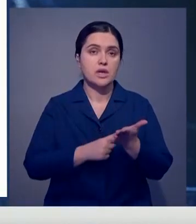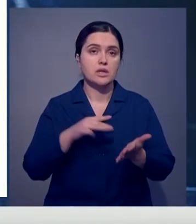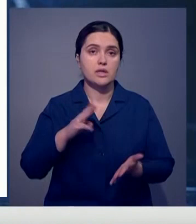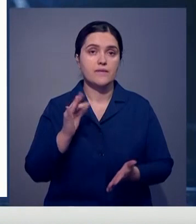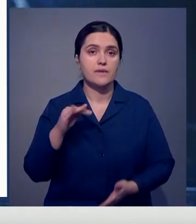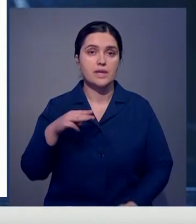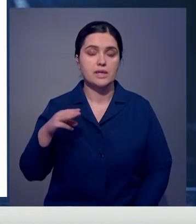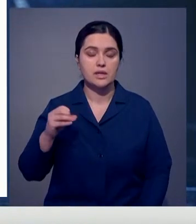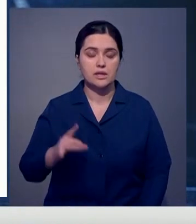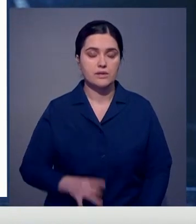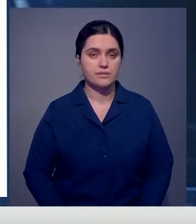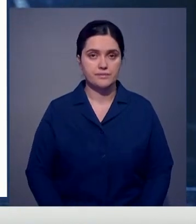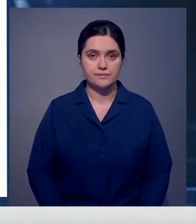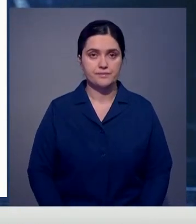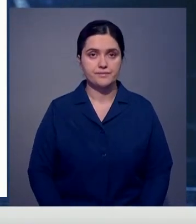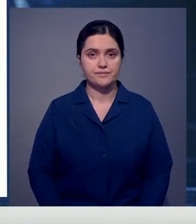в Твиттер.